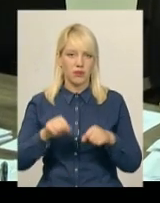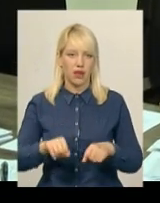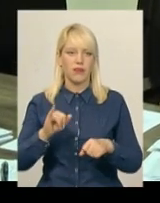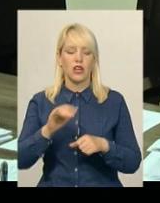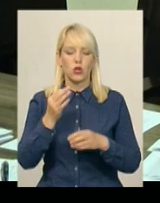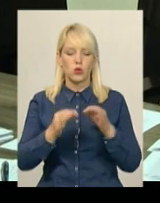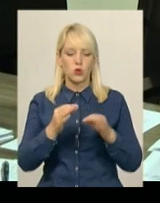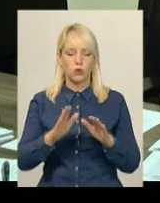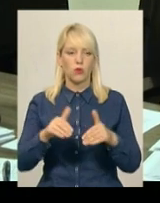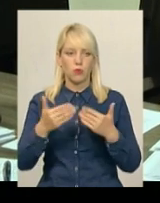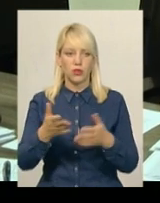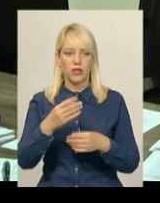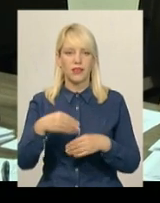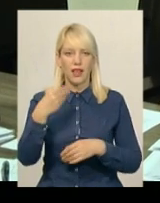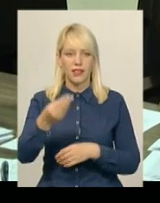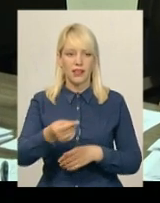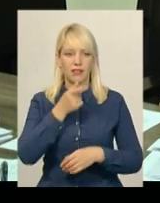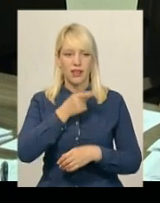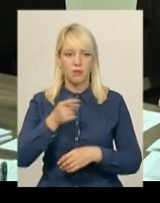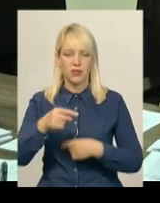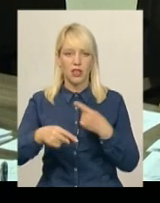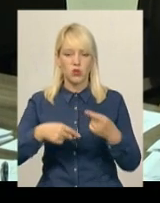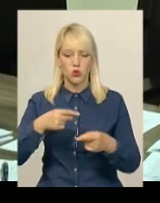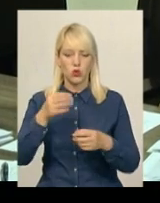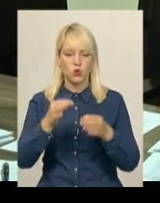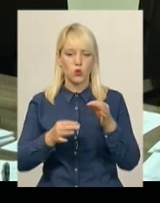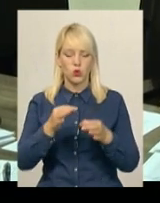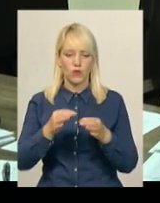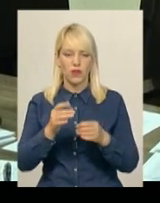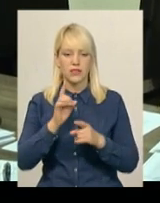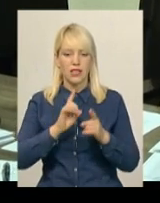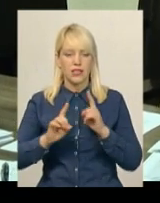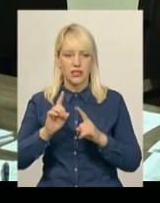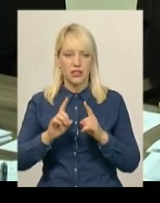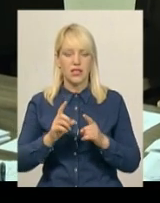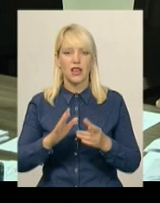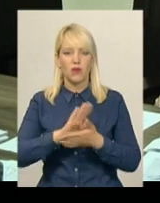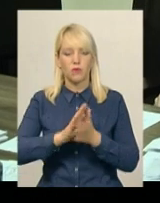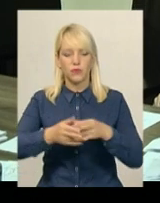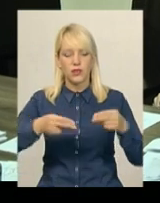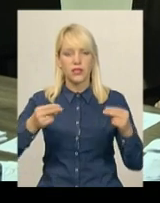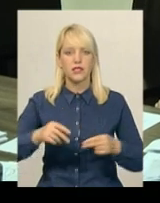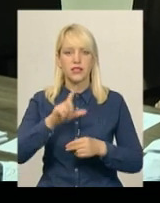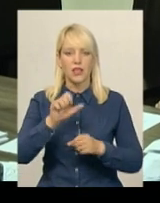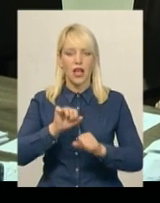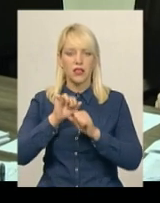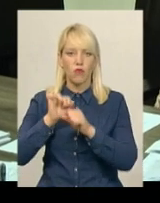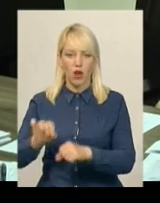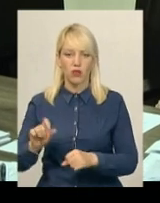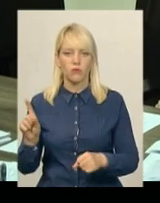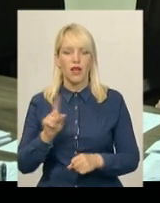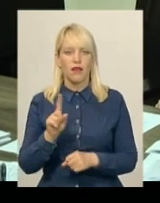вам термін в наступне судове засідання укласти угоду з професійним захисником, який має право,